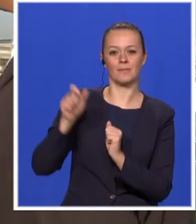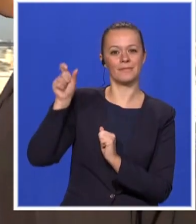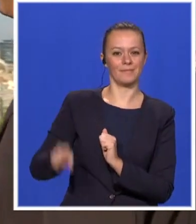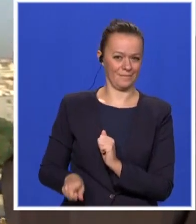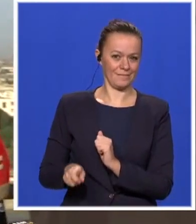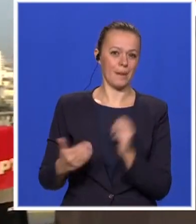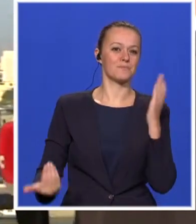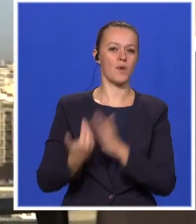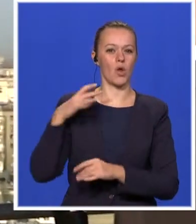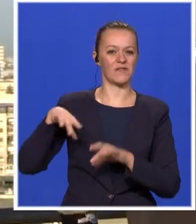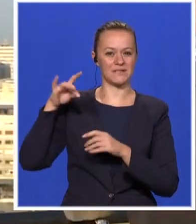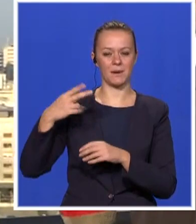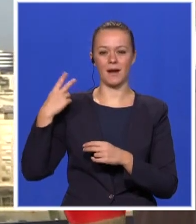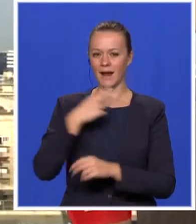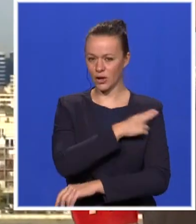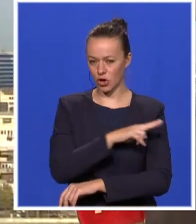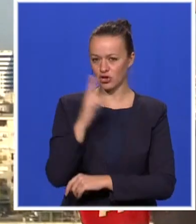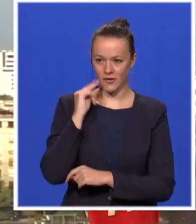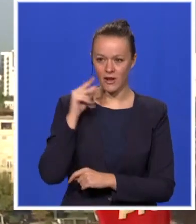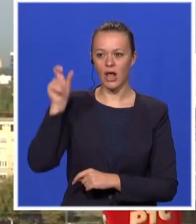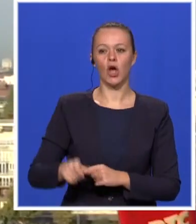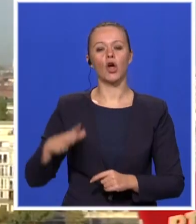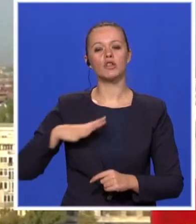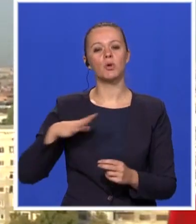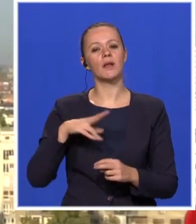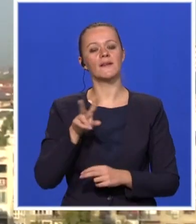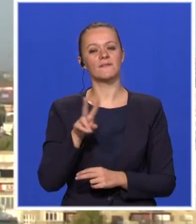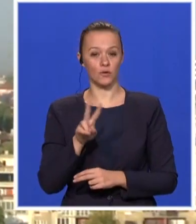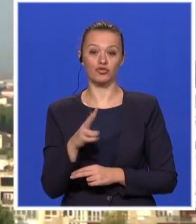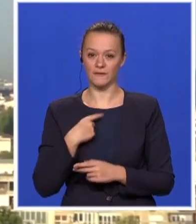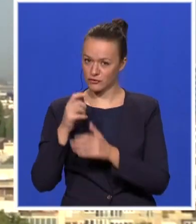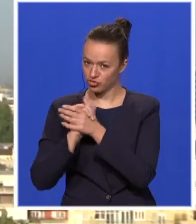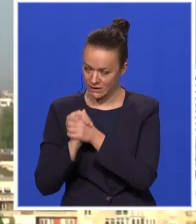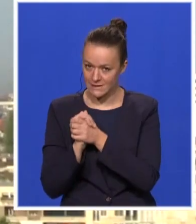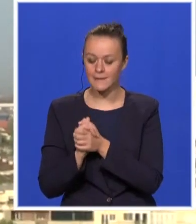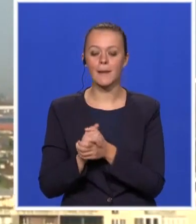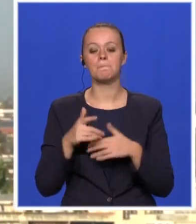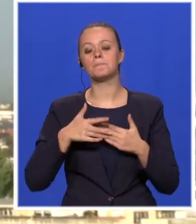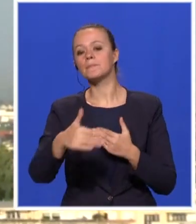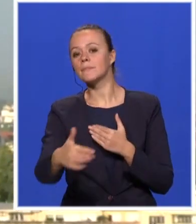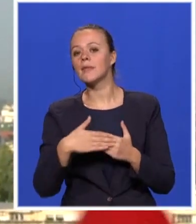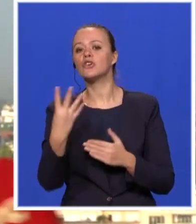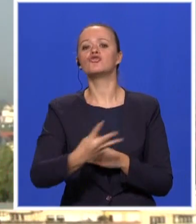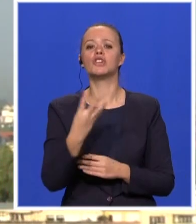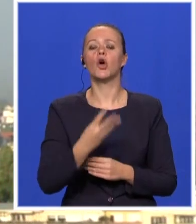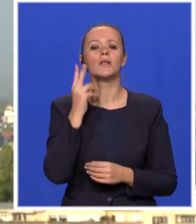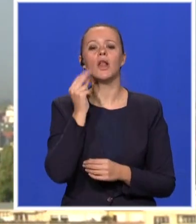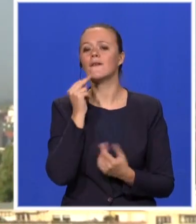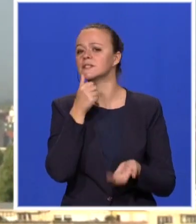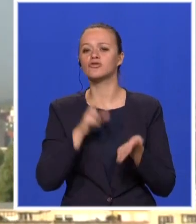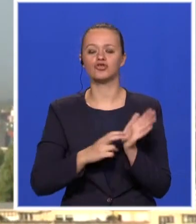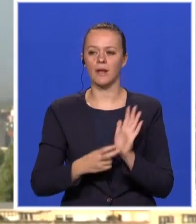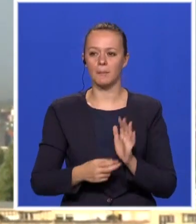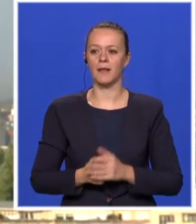gradonačelnik Novog Sada. Gospodinu Vučeviću, čestitamo pre svega. Šta je ono što očekuje Novi Sad u naredne četiri godine? Hvala lepo,